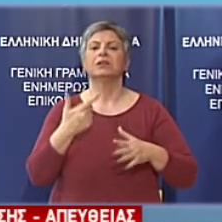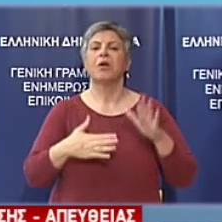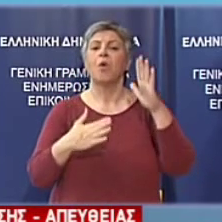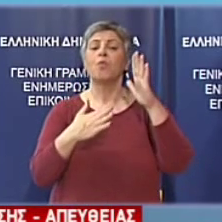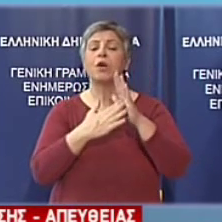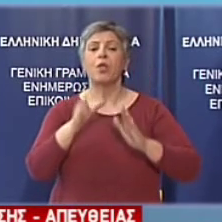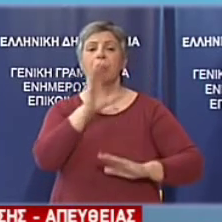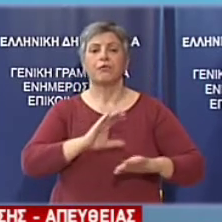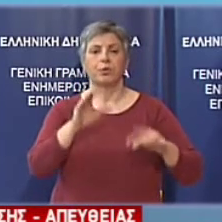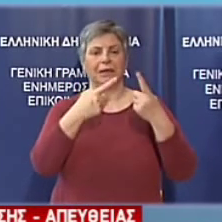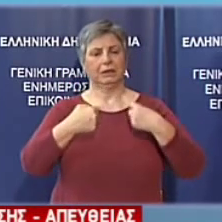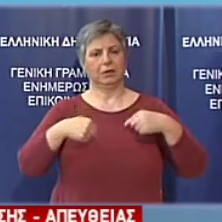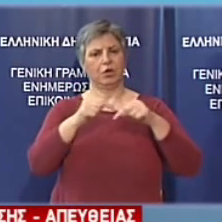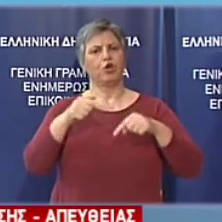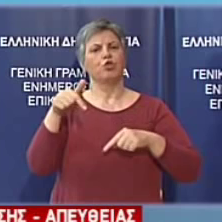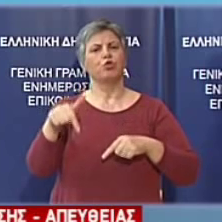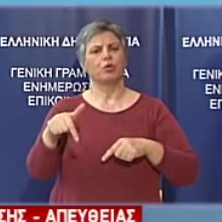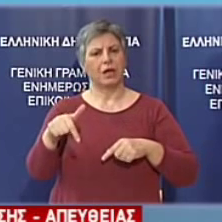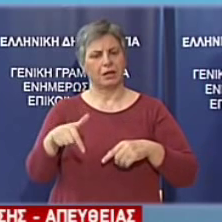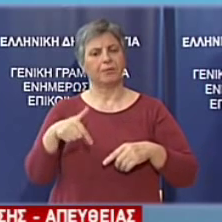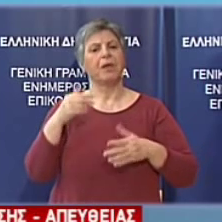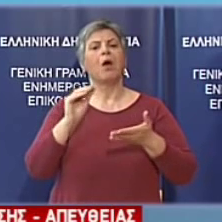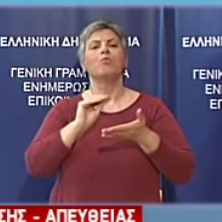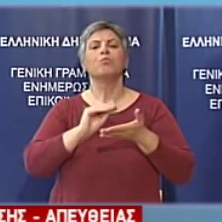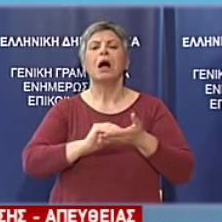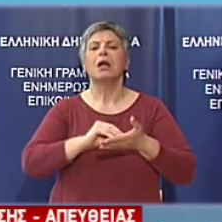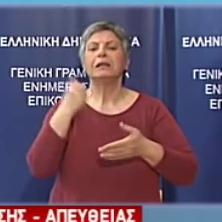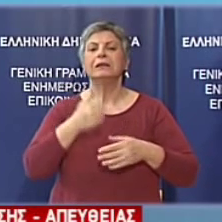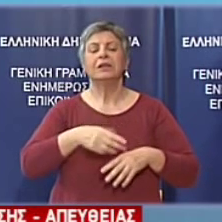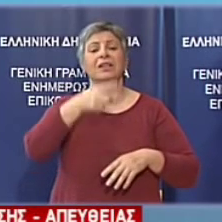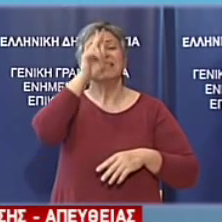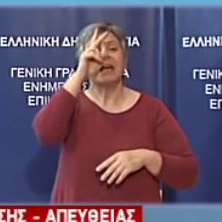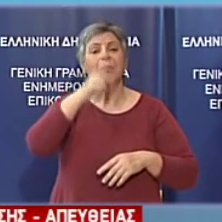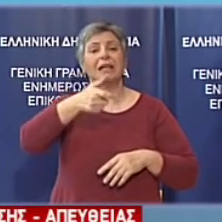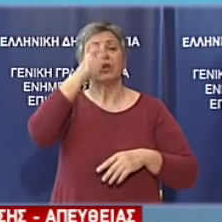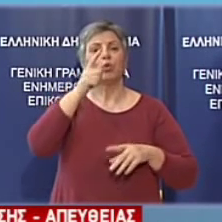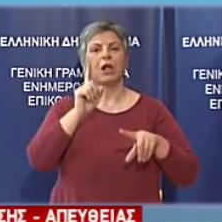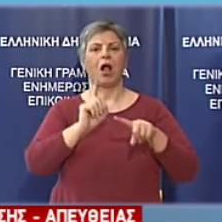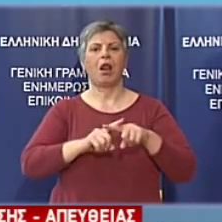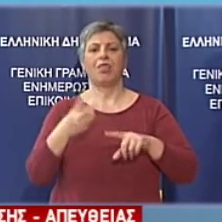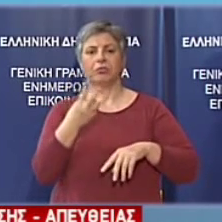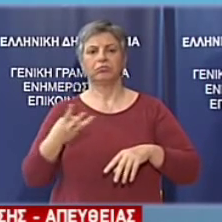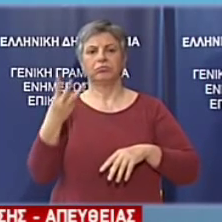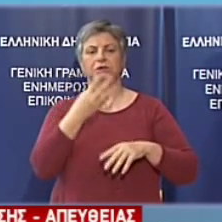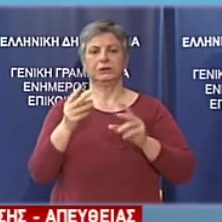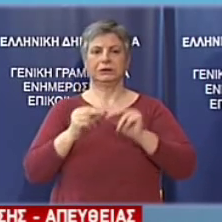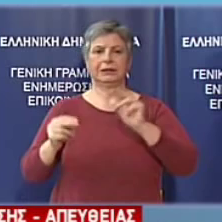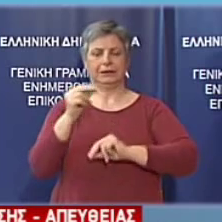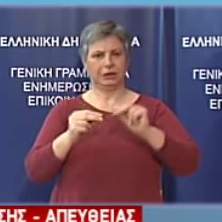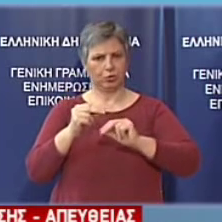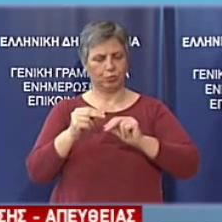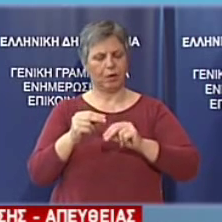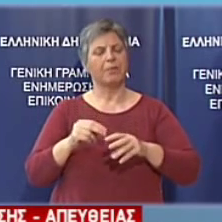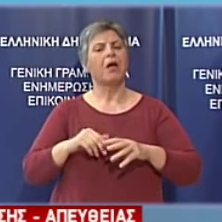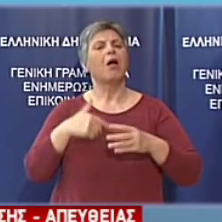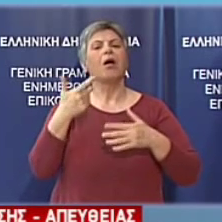τριμερή συνάντηση της Ελλάδας με Γερμανία και Τουρκία καθώς και η διευρυμένη συνάντηση 11 κρατών μελών της